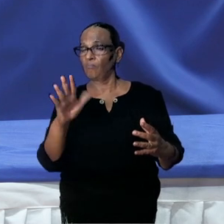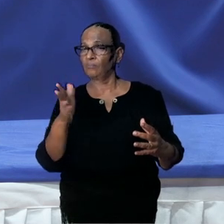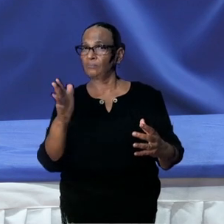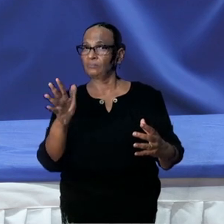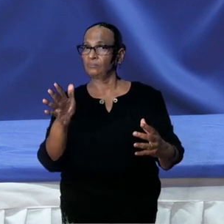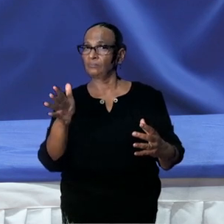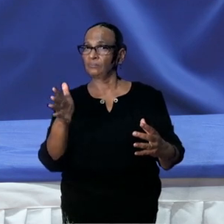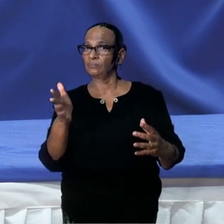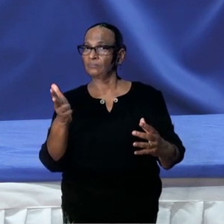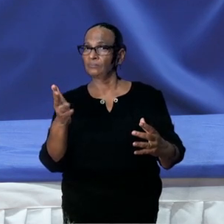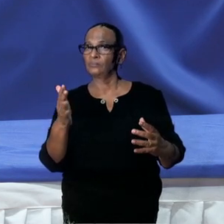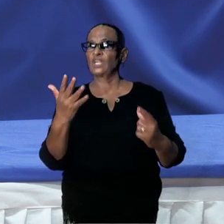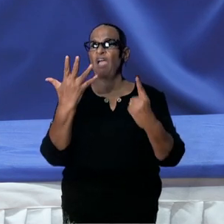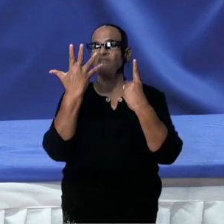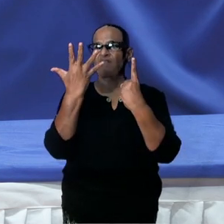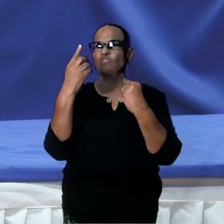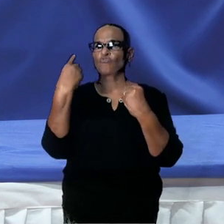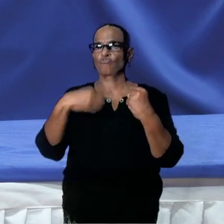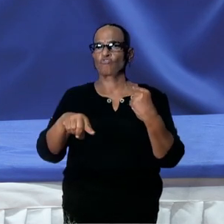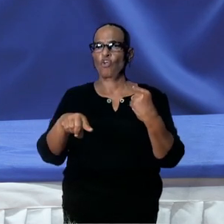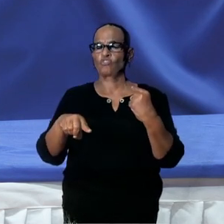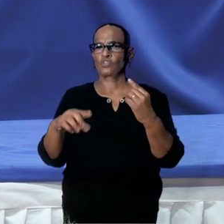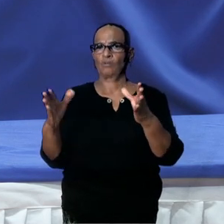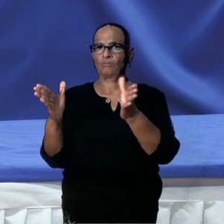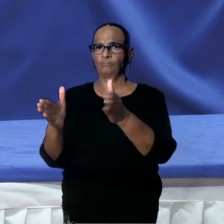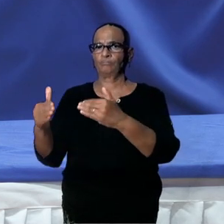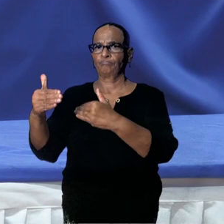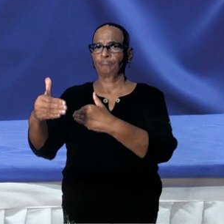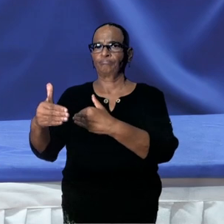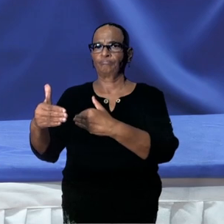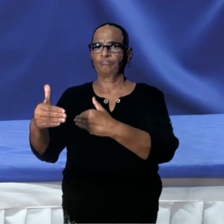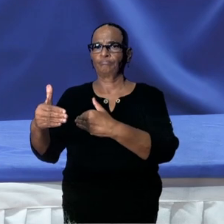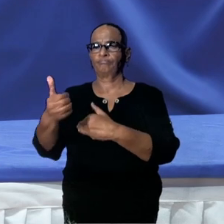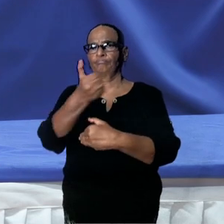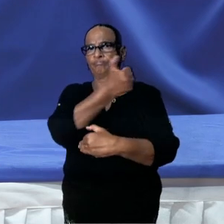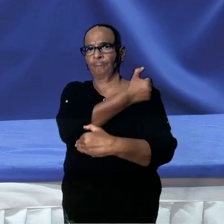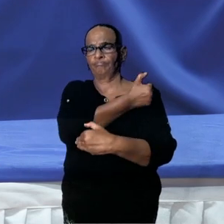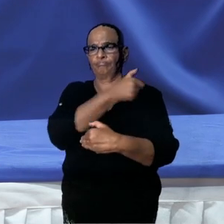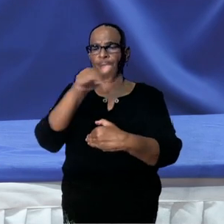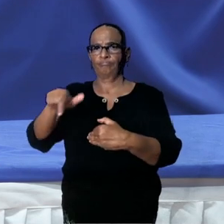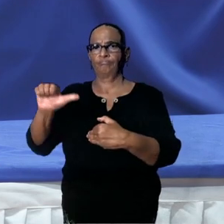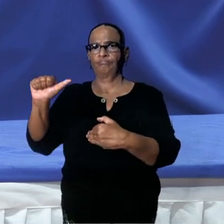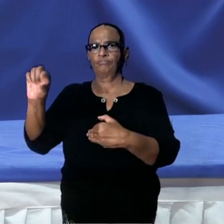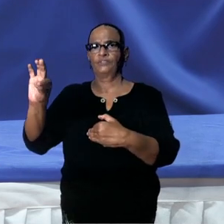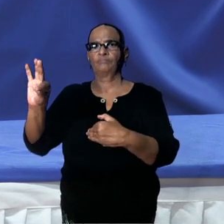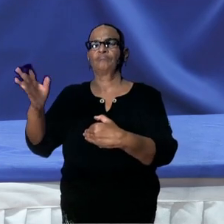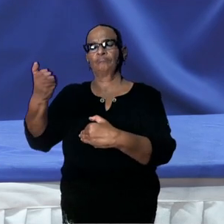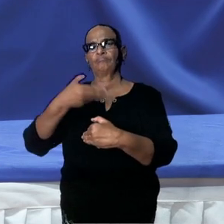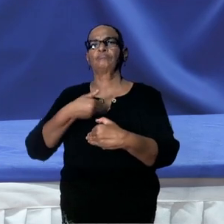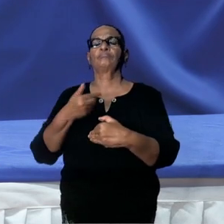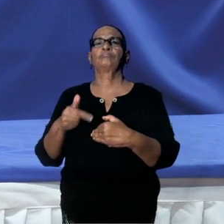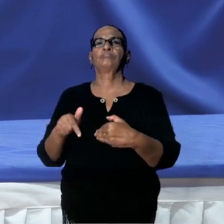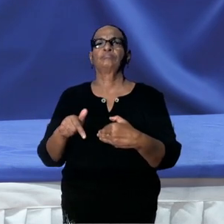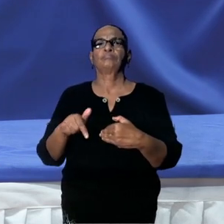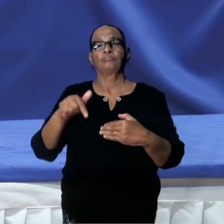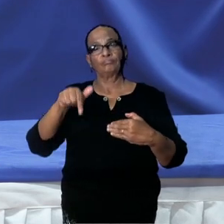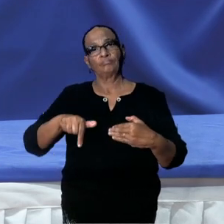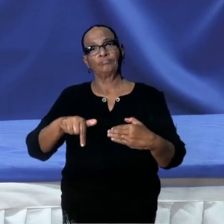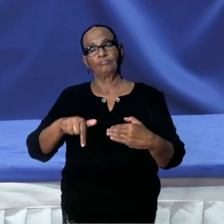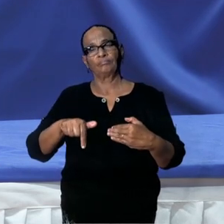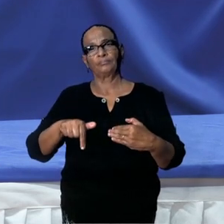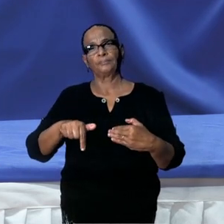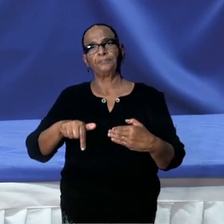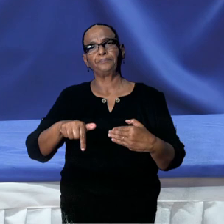15.000 doses AstraZeneca-vaccin ontvangen. Zodra het